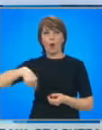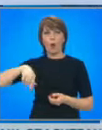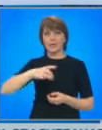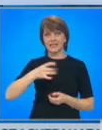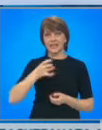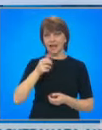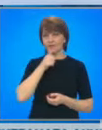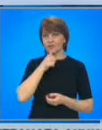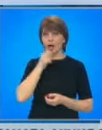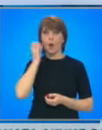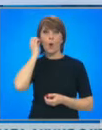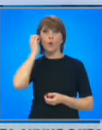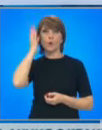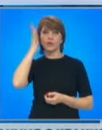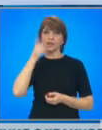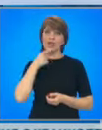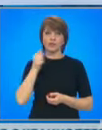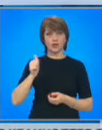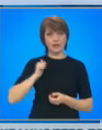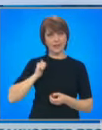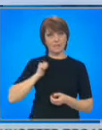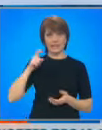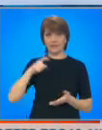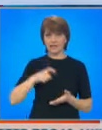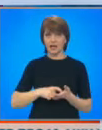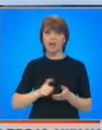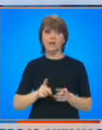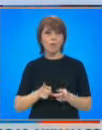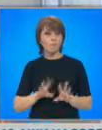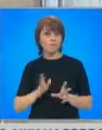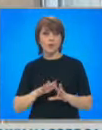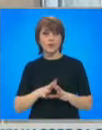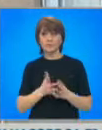казаха днес, че ще спазят закона, но има вероятност много тях да напуснат.